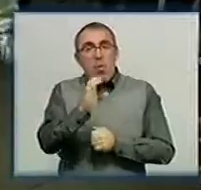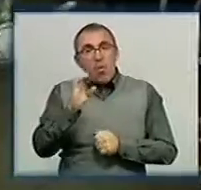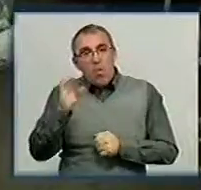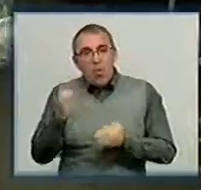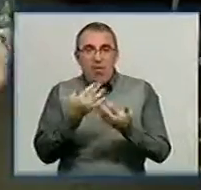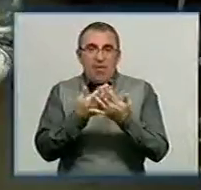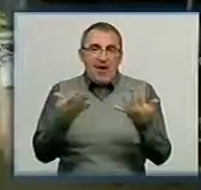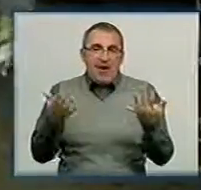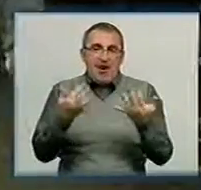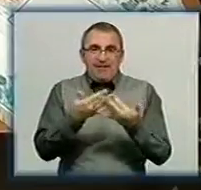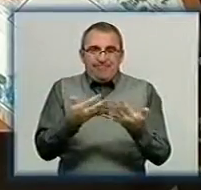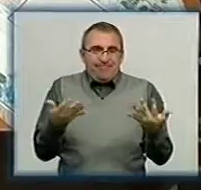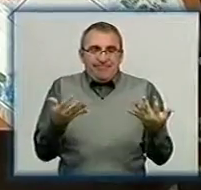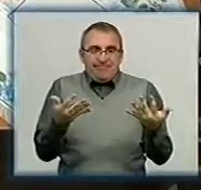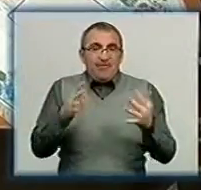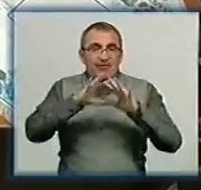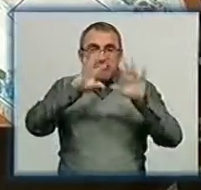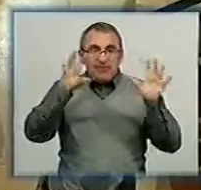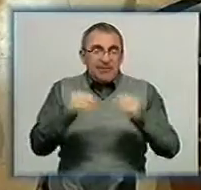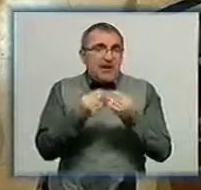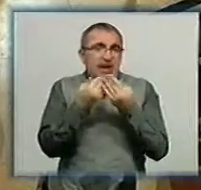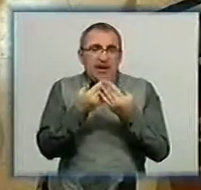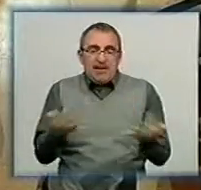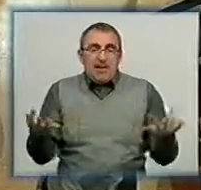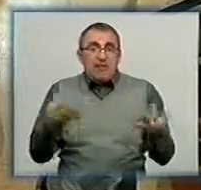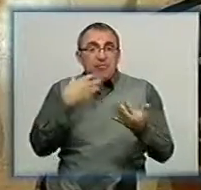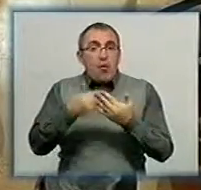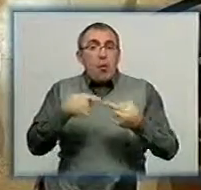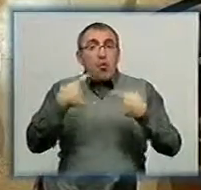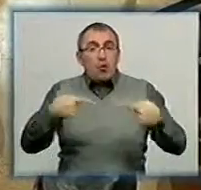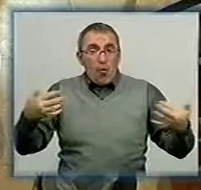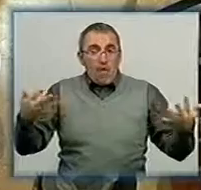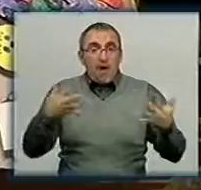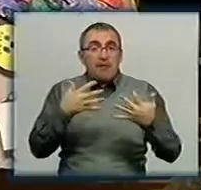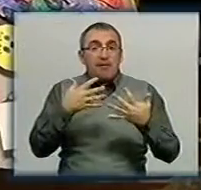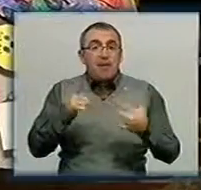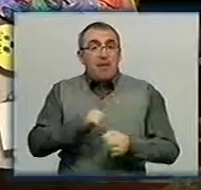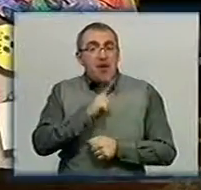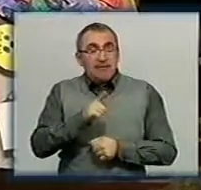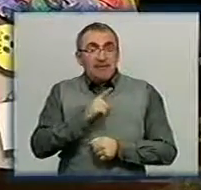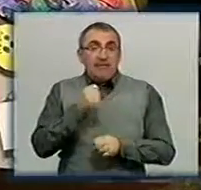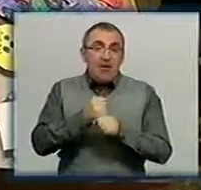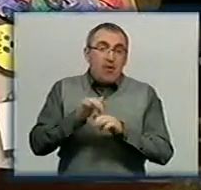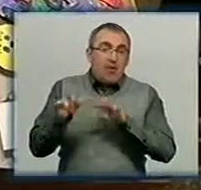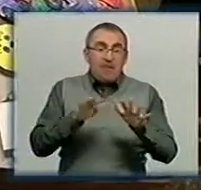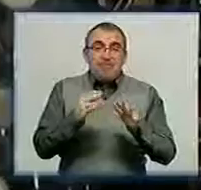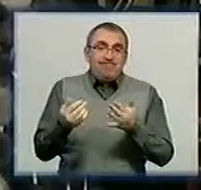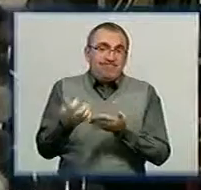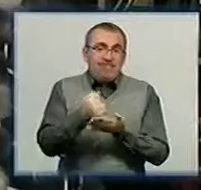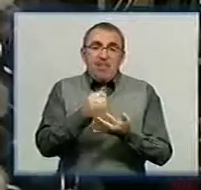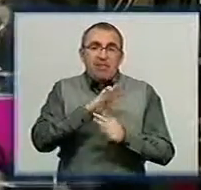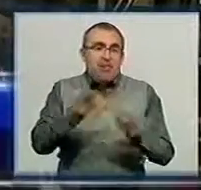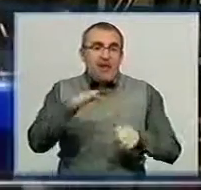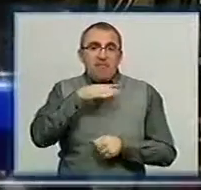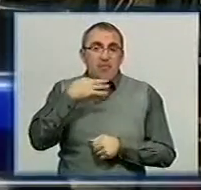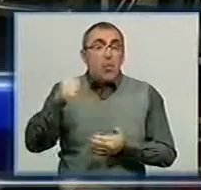ще якісь речі. Все різне. Свої товари пропонували і народні майстри. За виконані роботи просили небагато. Тут